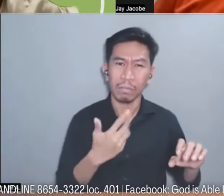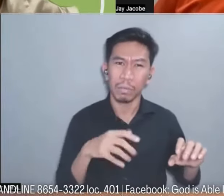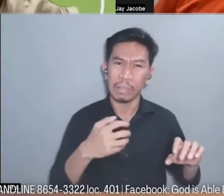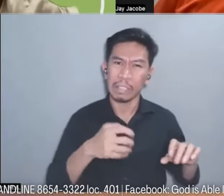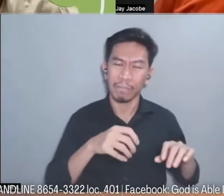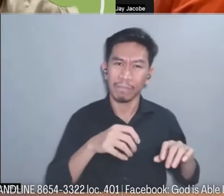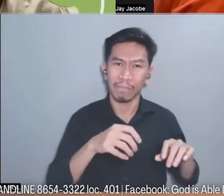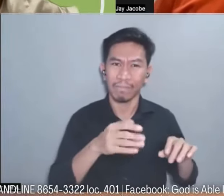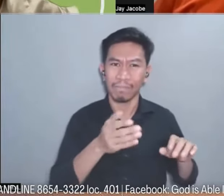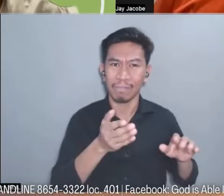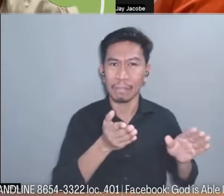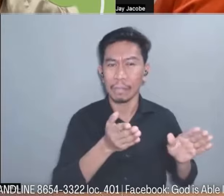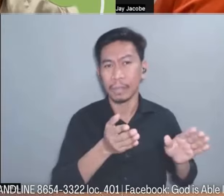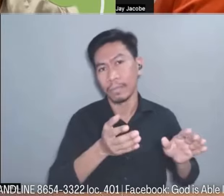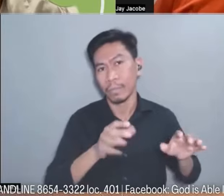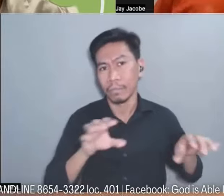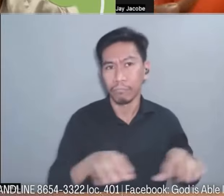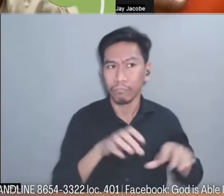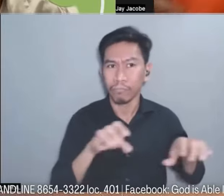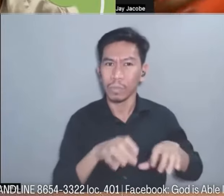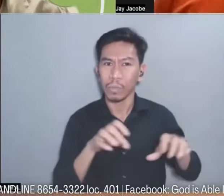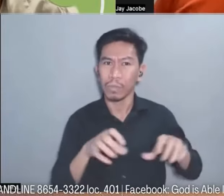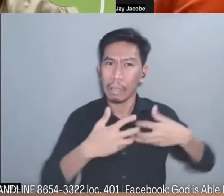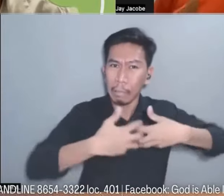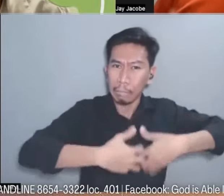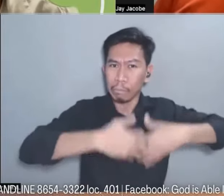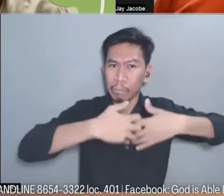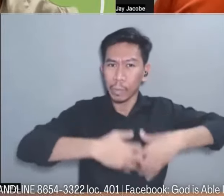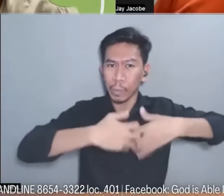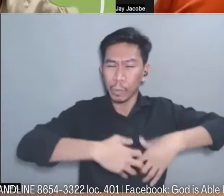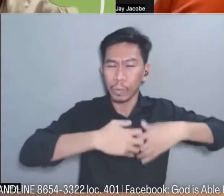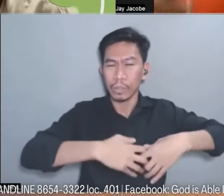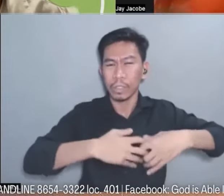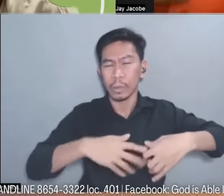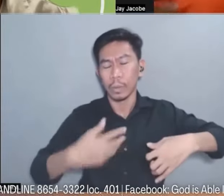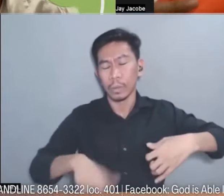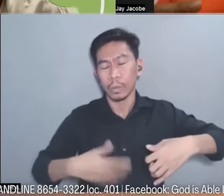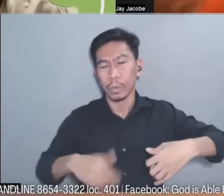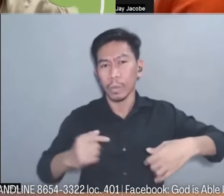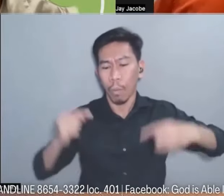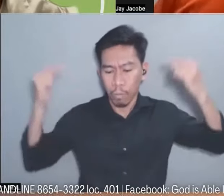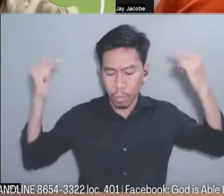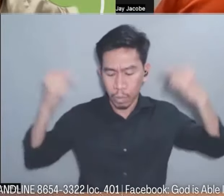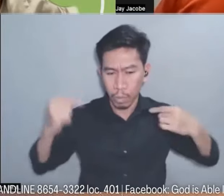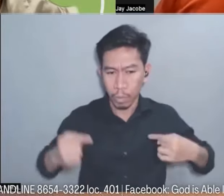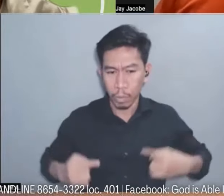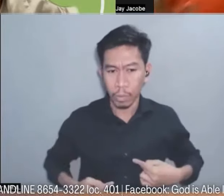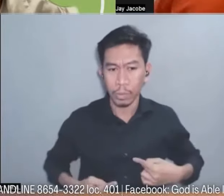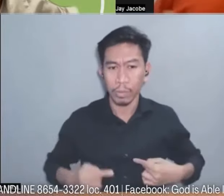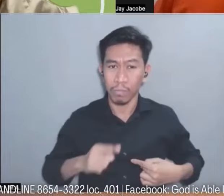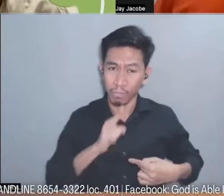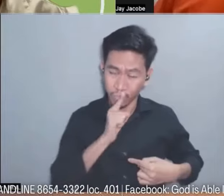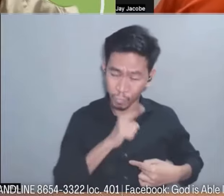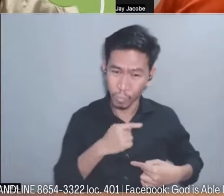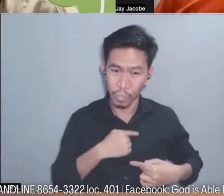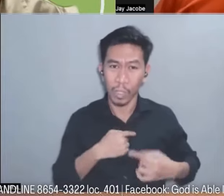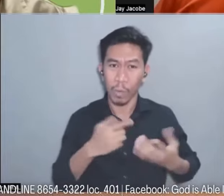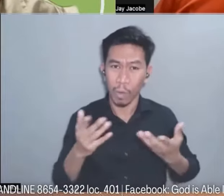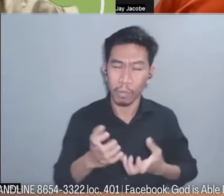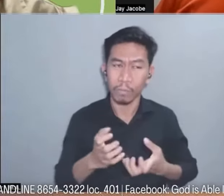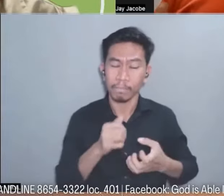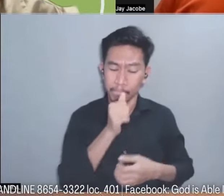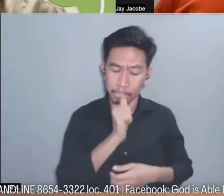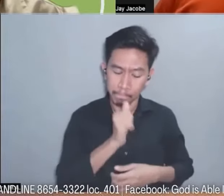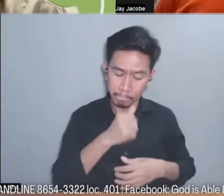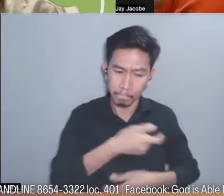talagang napwersa so because I need to do my job love my job to be a good example a good testimony sa aking